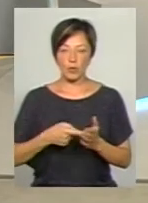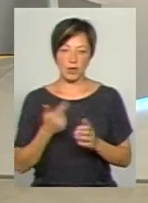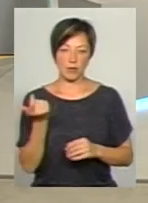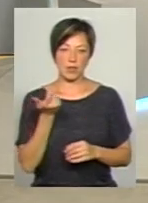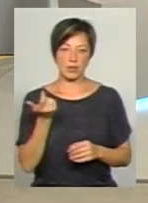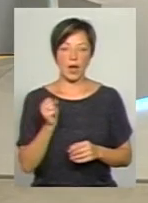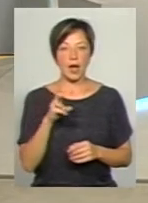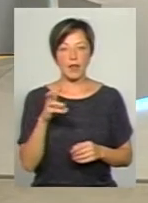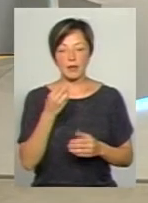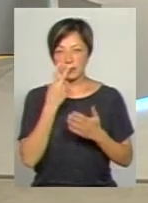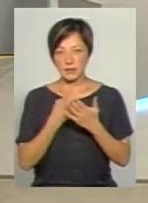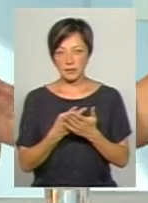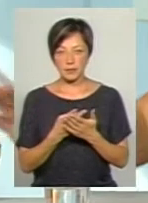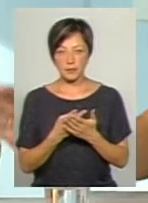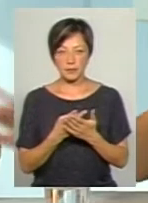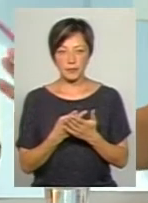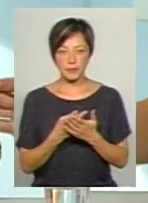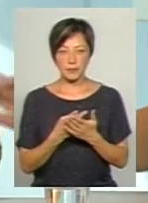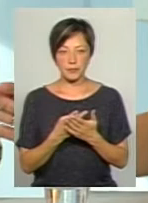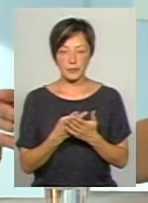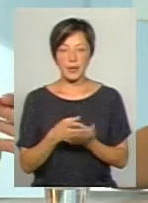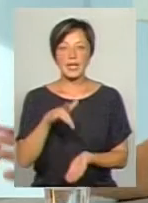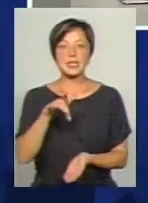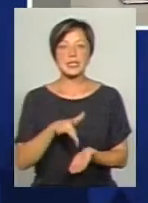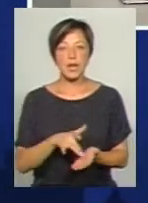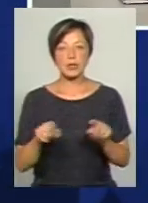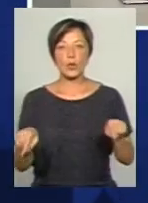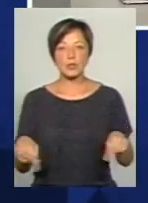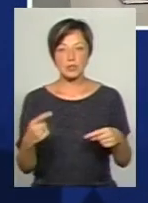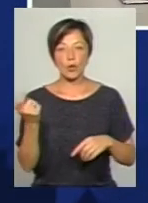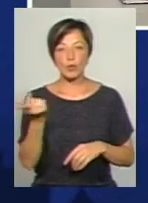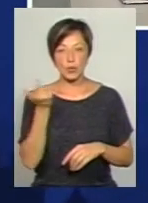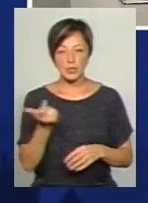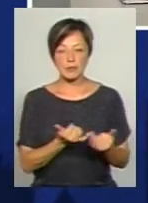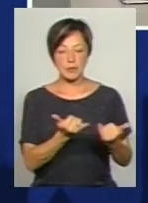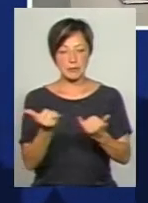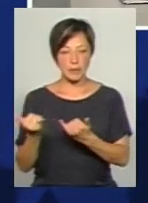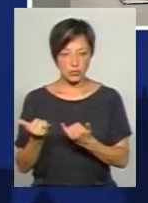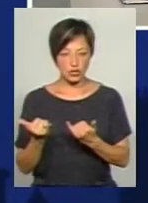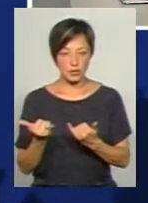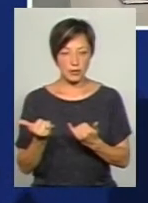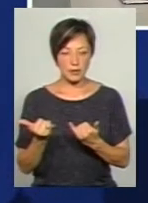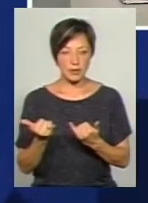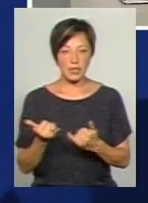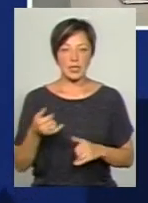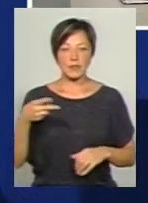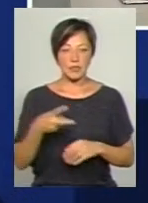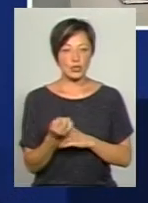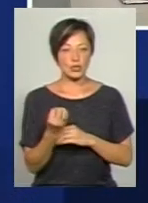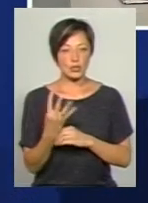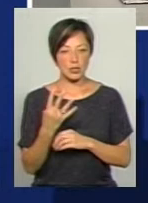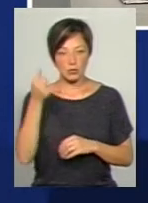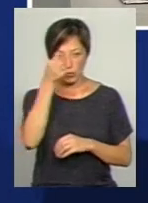власності. Але ж дивіться, я вас перебігаю. Центр організаційно-господарського забезпечення 2014